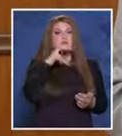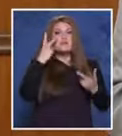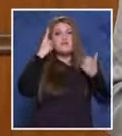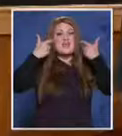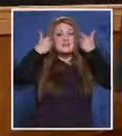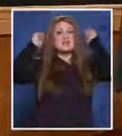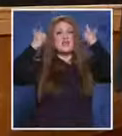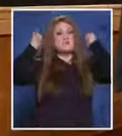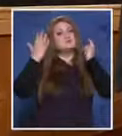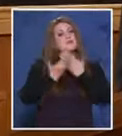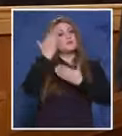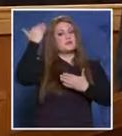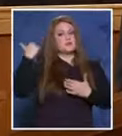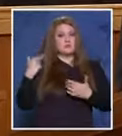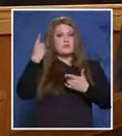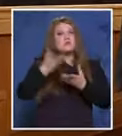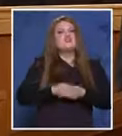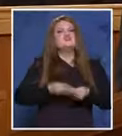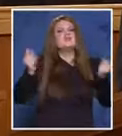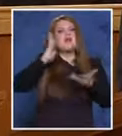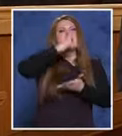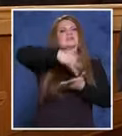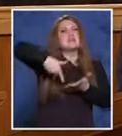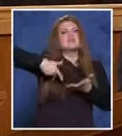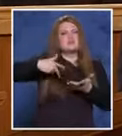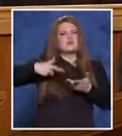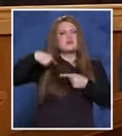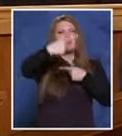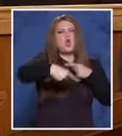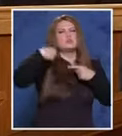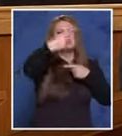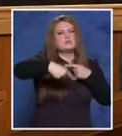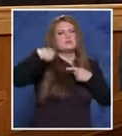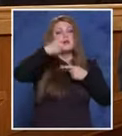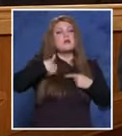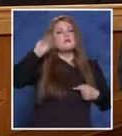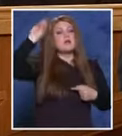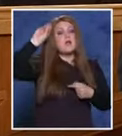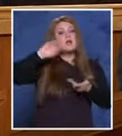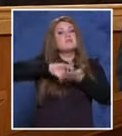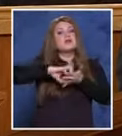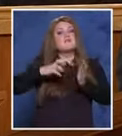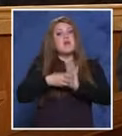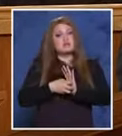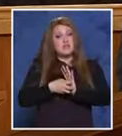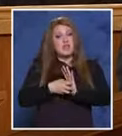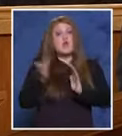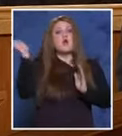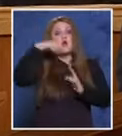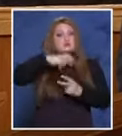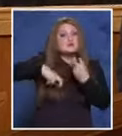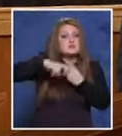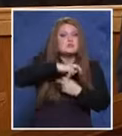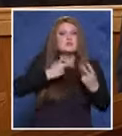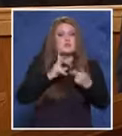седмици, преди той при изчезването на тази резачка, бях казала на кварталния Николай Нидявко, все още я търси, да